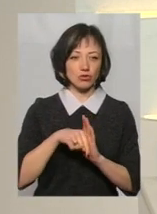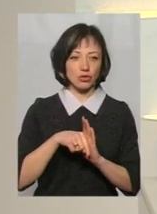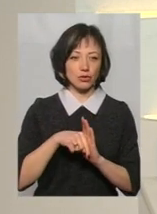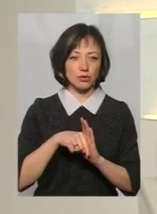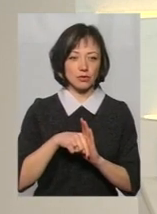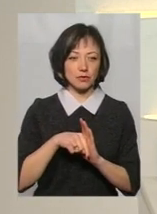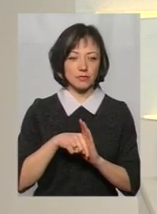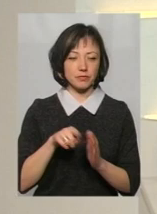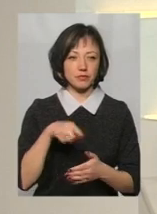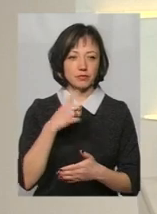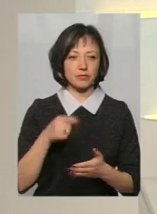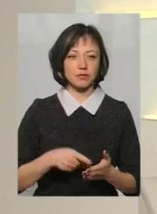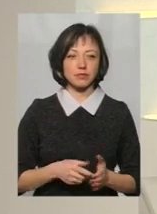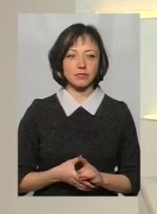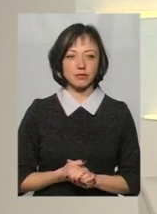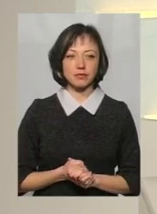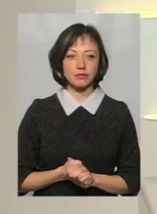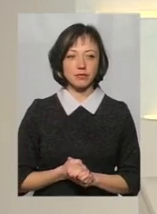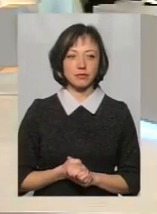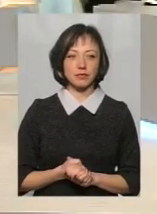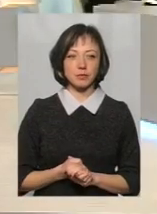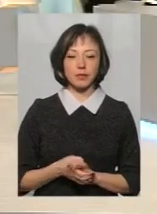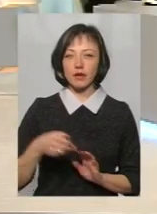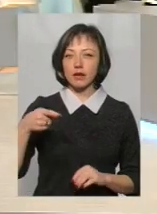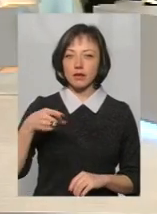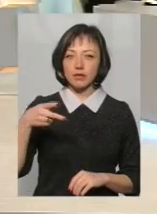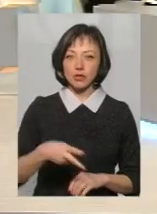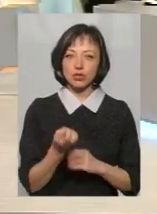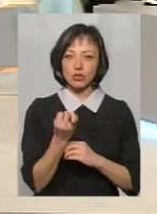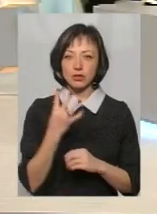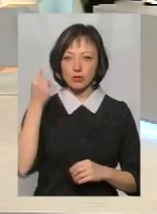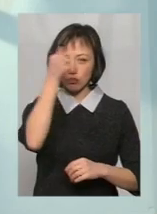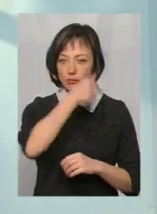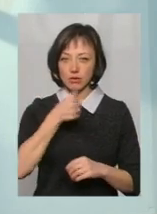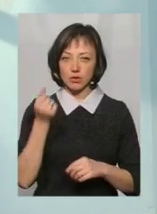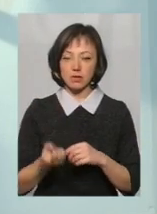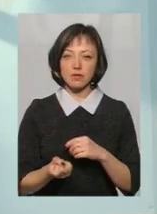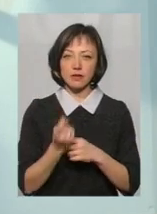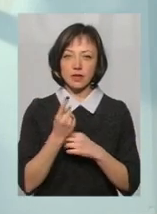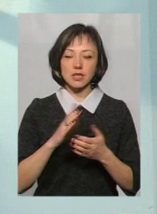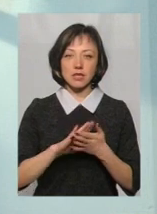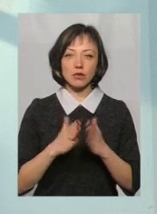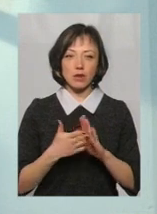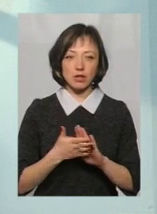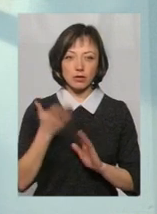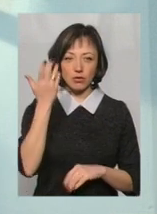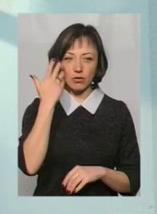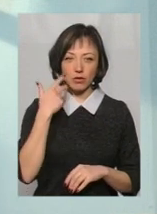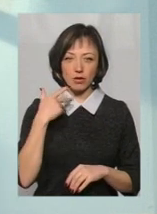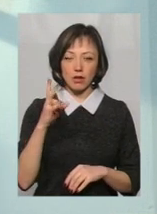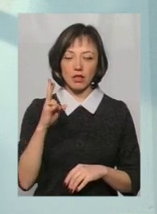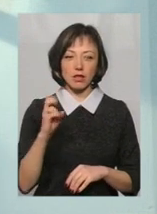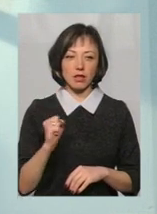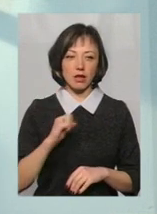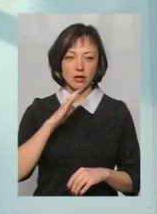Ну, в 2014 році виникла ситуація, коли на